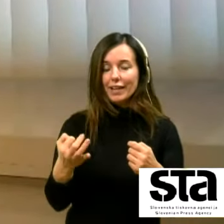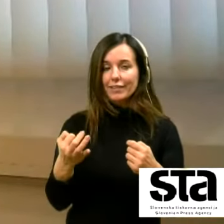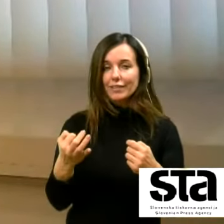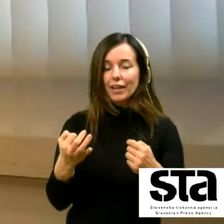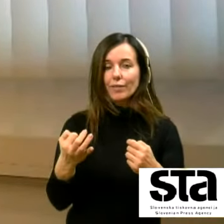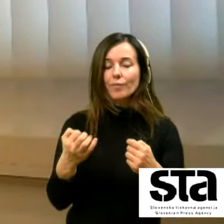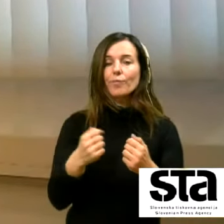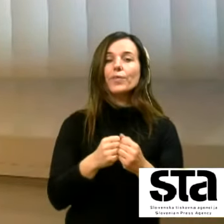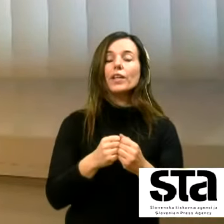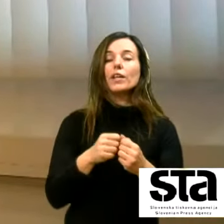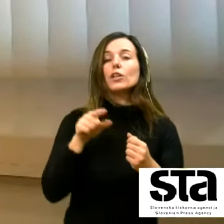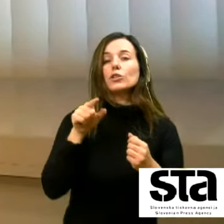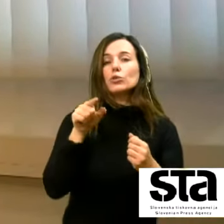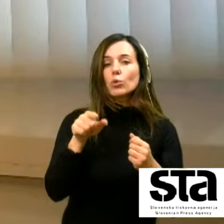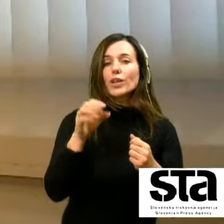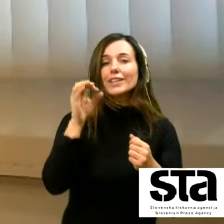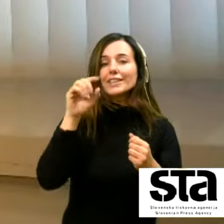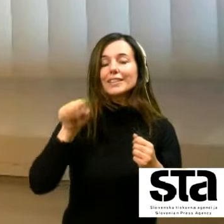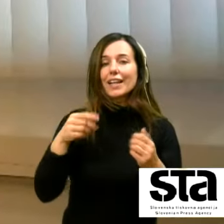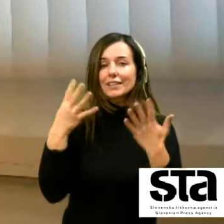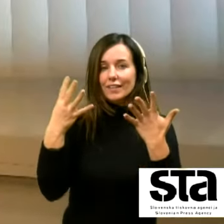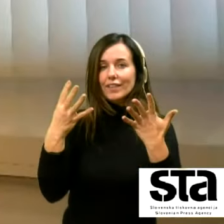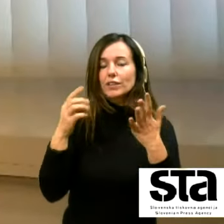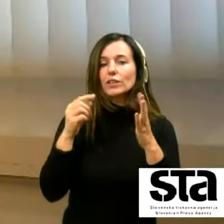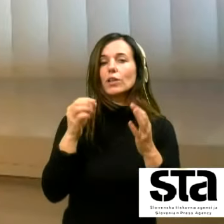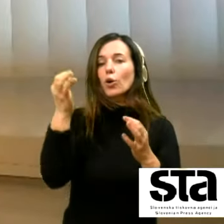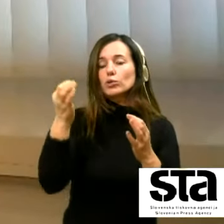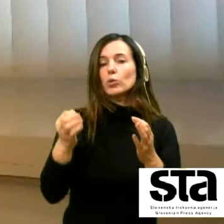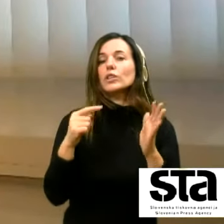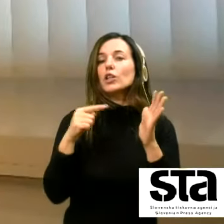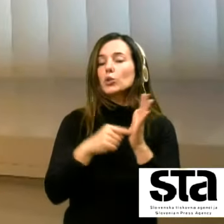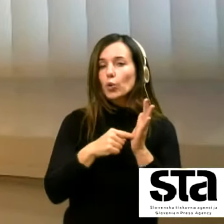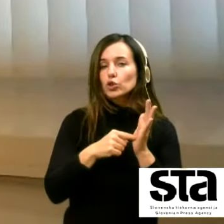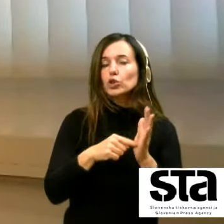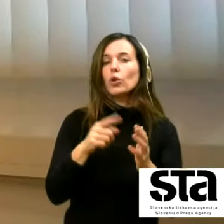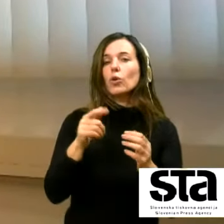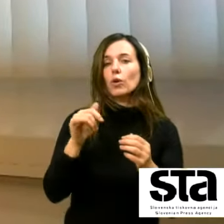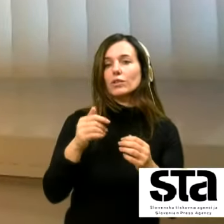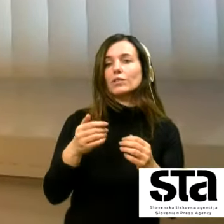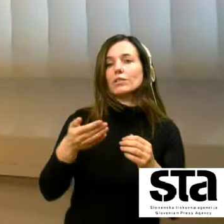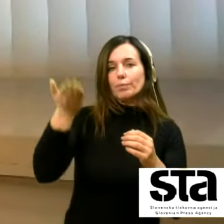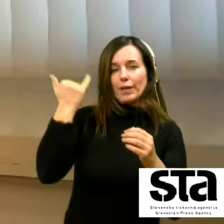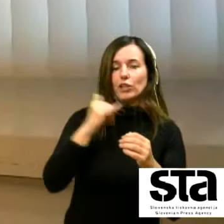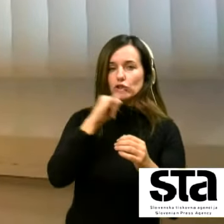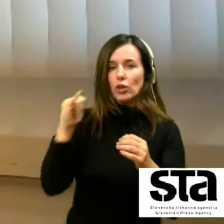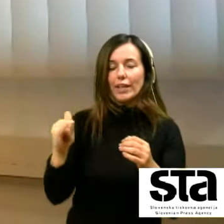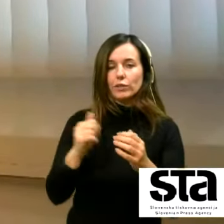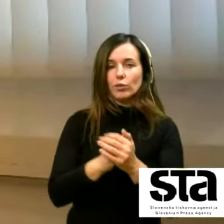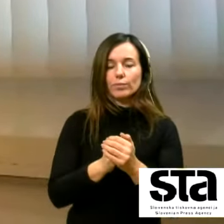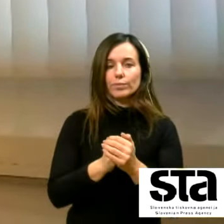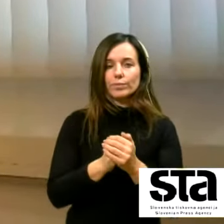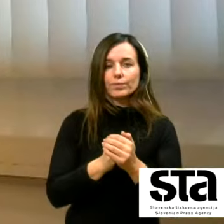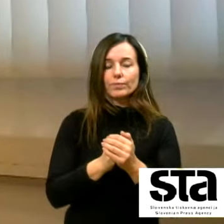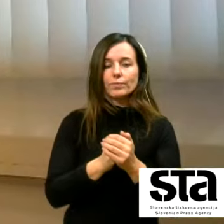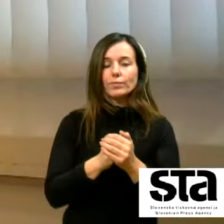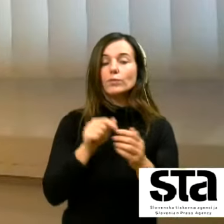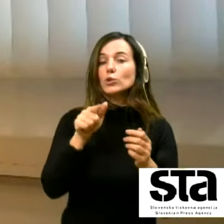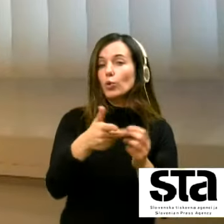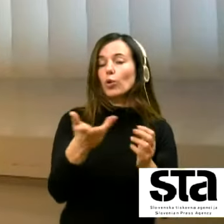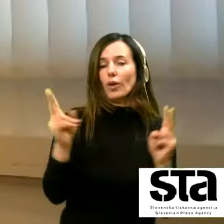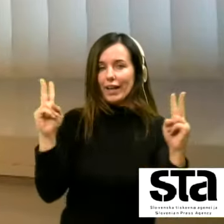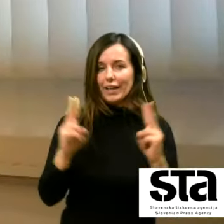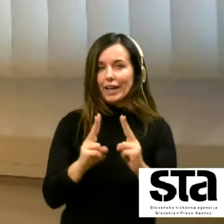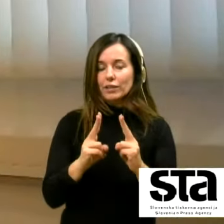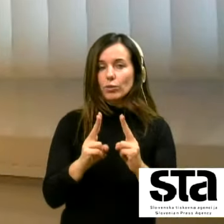pa to nič cedih 9 odstotne točke več kot v drugom četriletu leta 2014 toliko nekje na